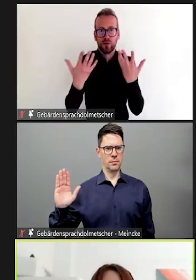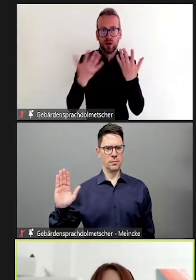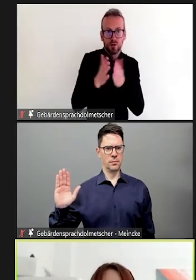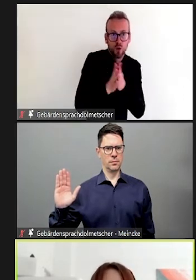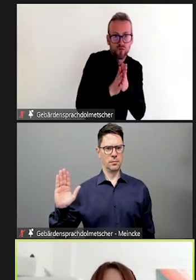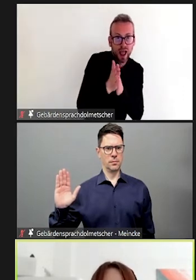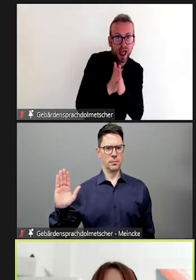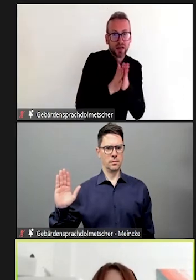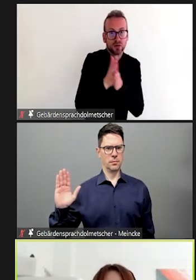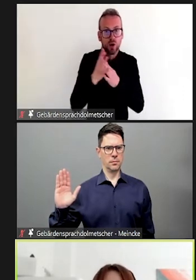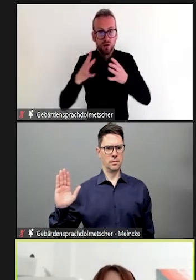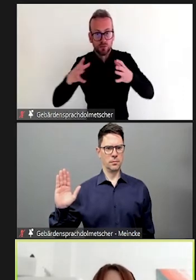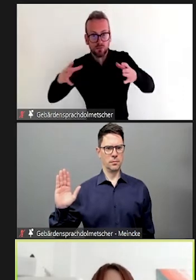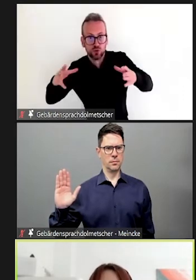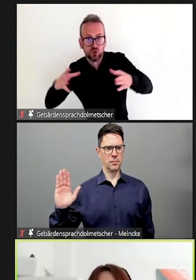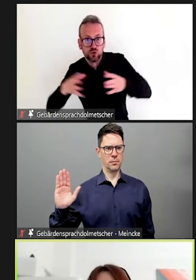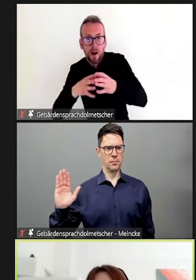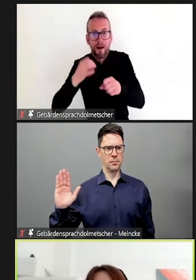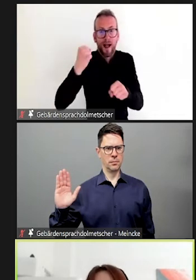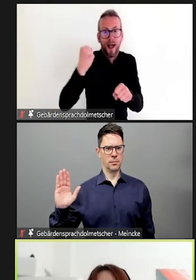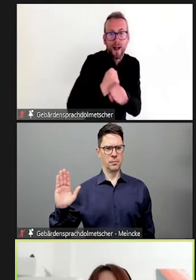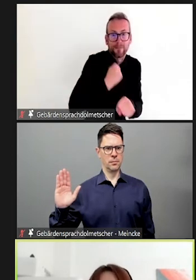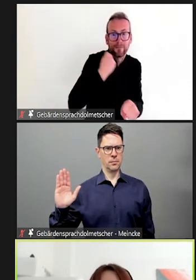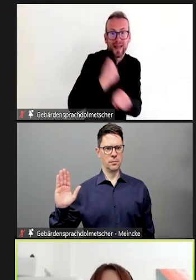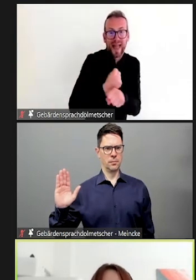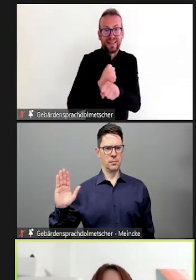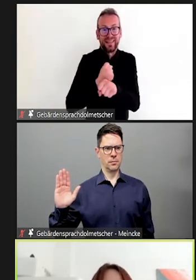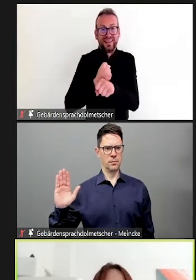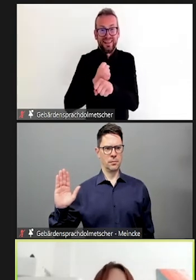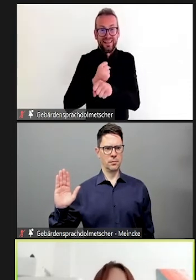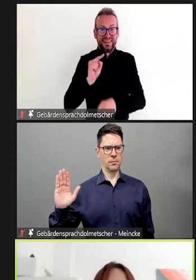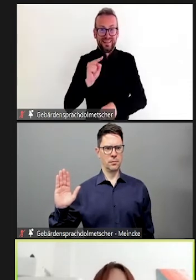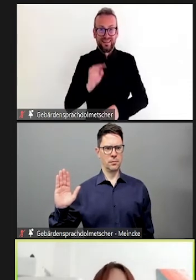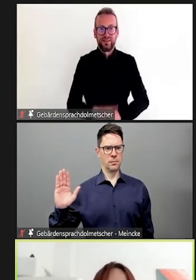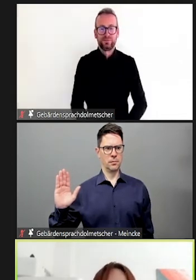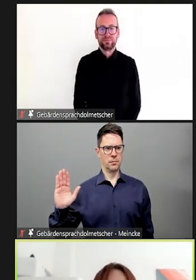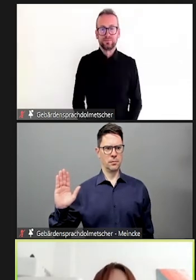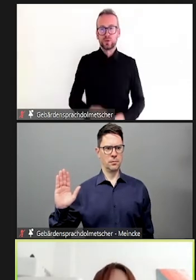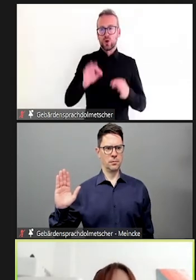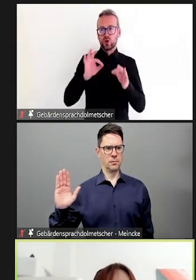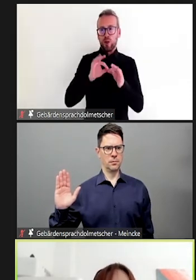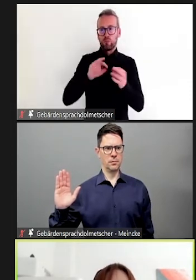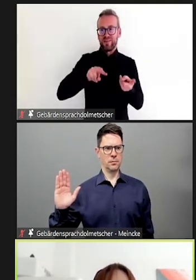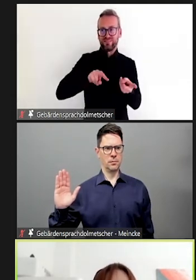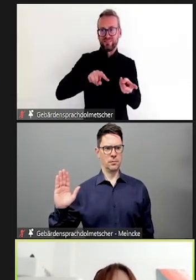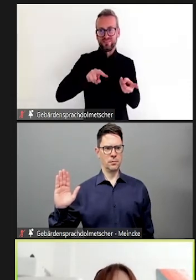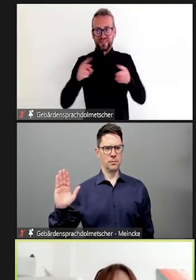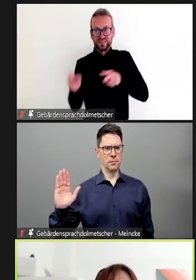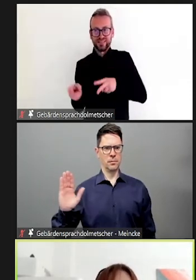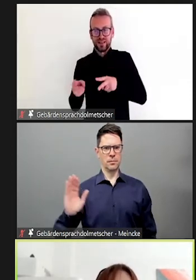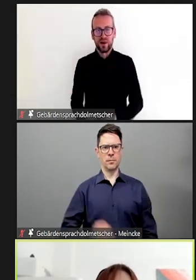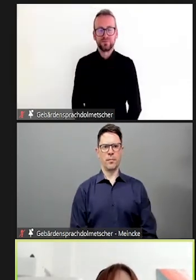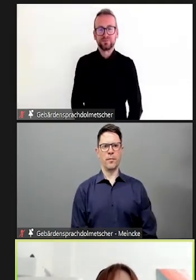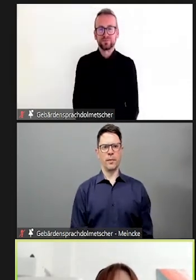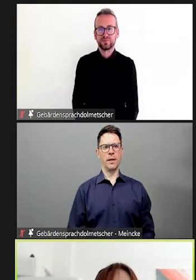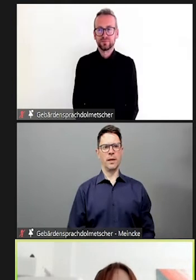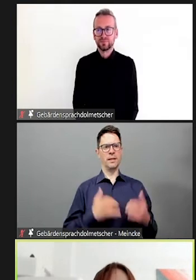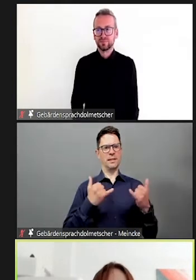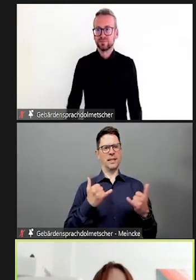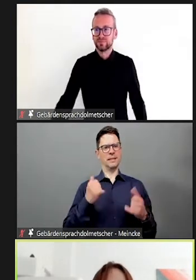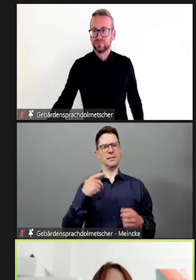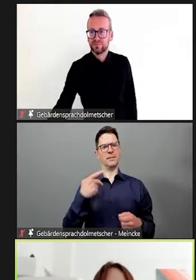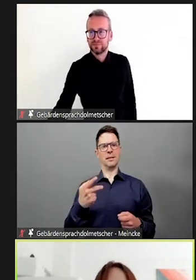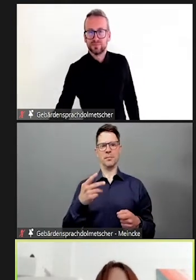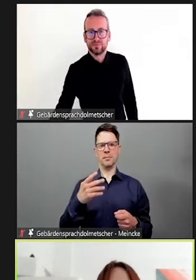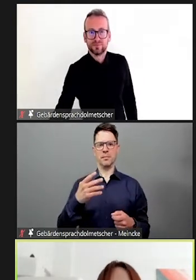wunderbar digital. Das heißt, Sie können, ich weiß, dass manche das auch so tun, einfach einen Fragebogen entwerfen, bevor das Semester losgeht